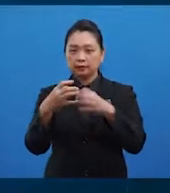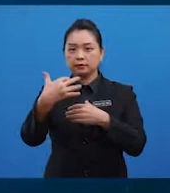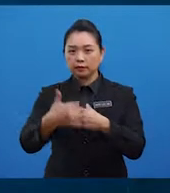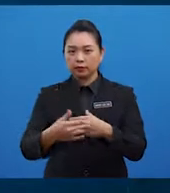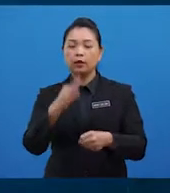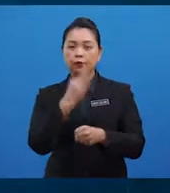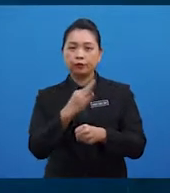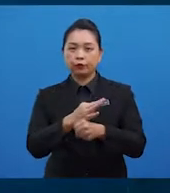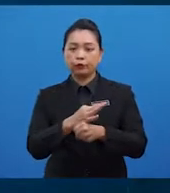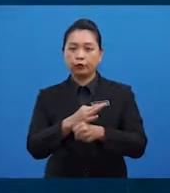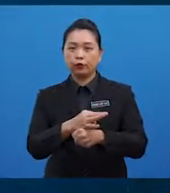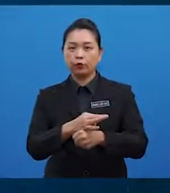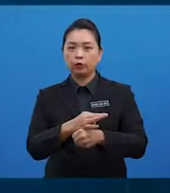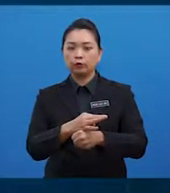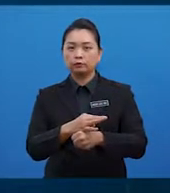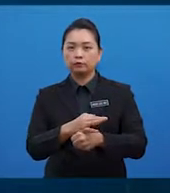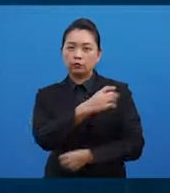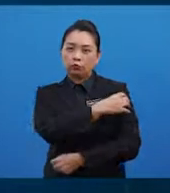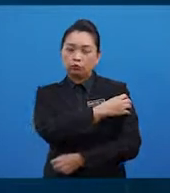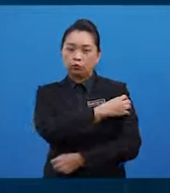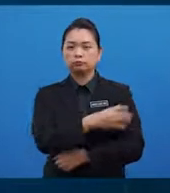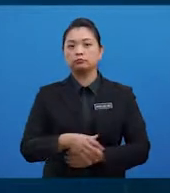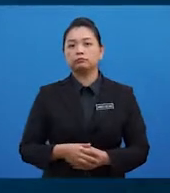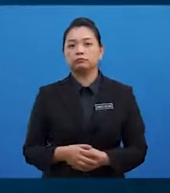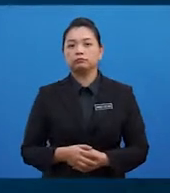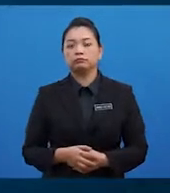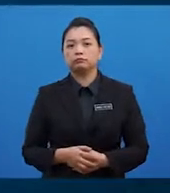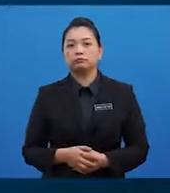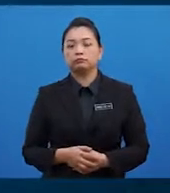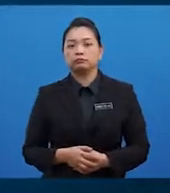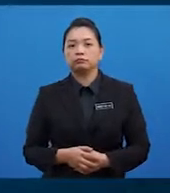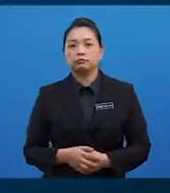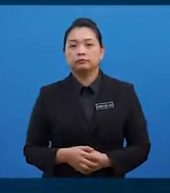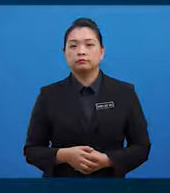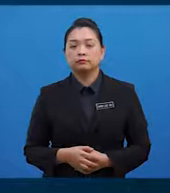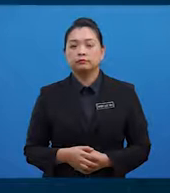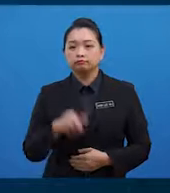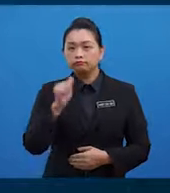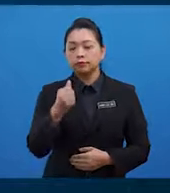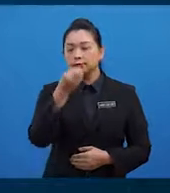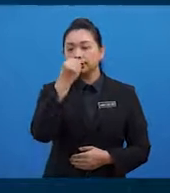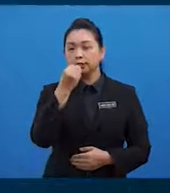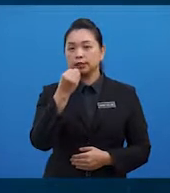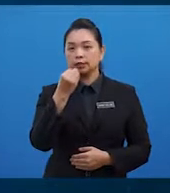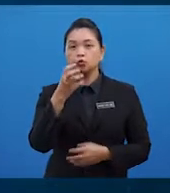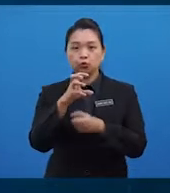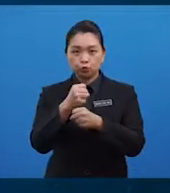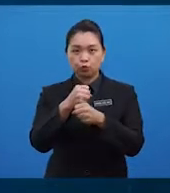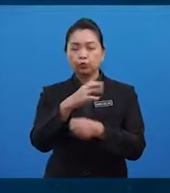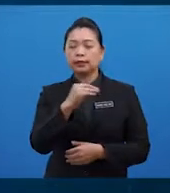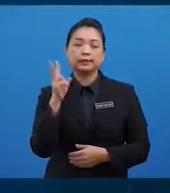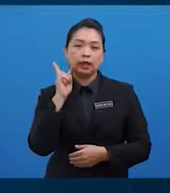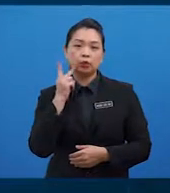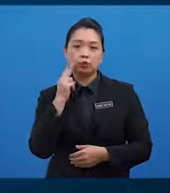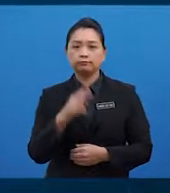otot dan saraf. Sumber bagi kalsium adalah seperti produk tenusu dan sayur-sayuran.